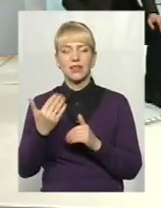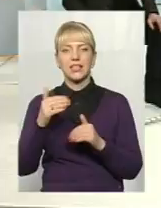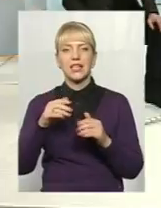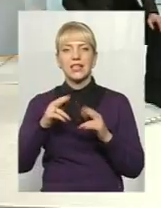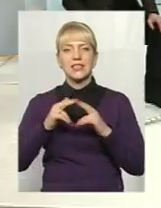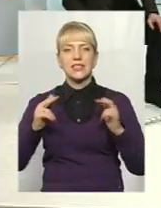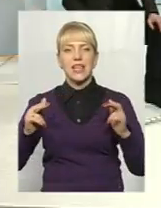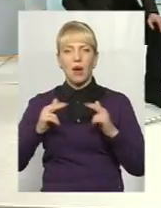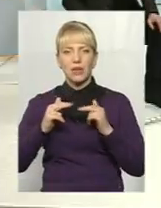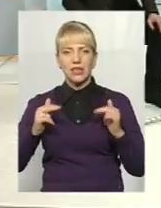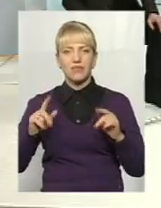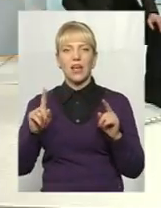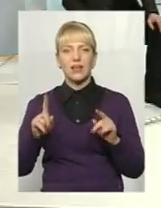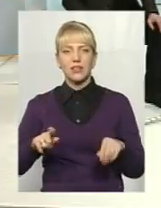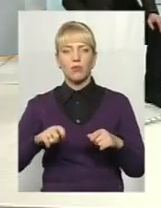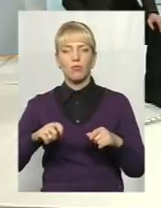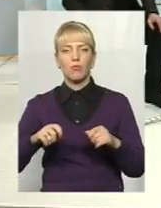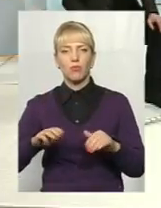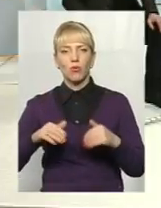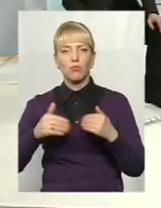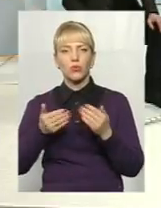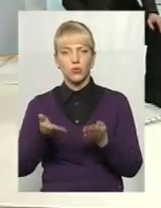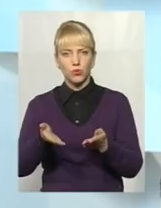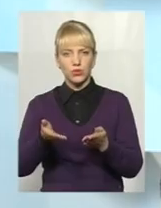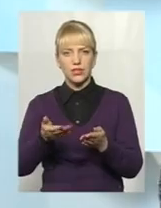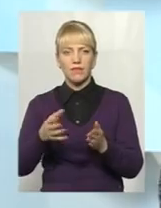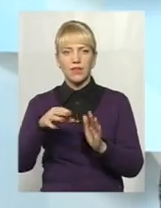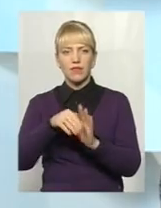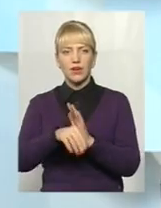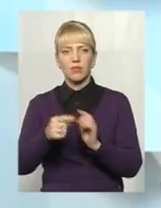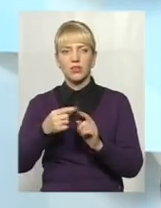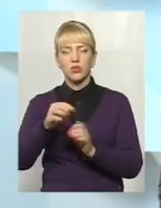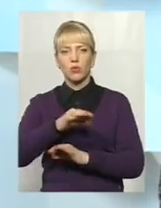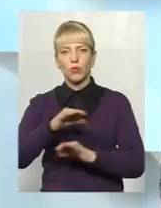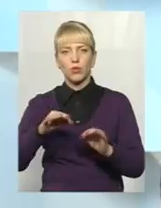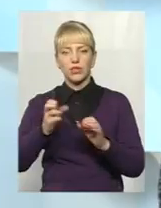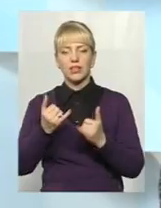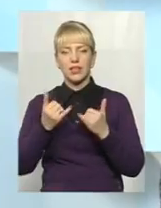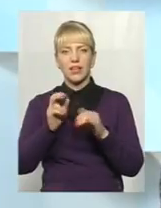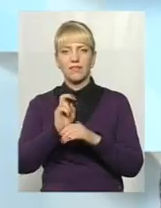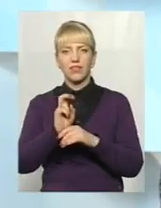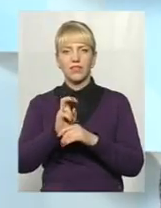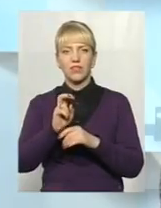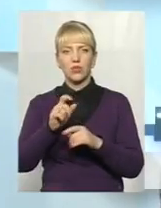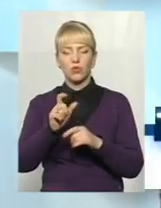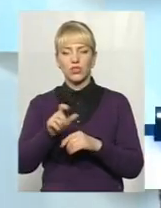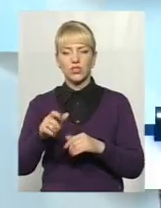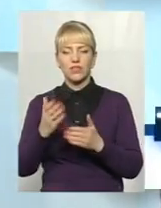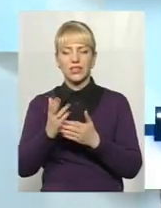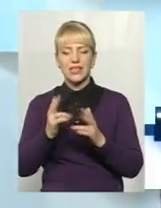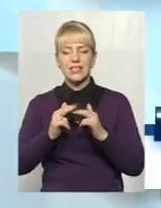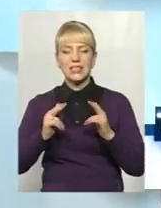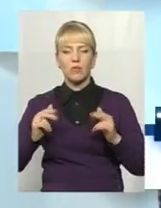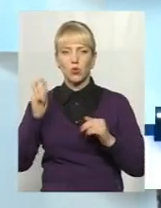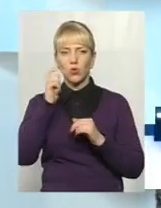замків, які пропонуються, запропонуються в рамках цього проєкту для відвідувачів, є навіть ті замки України, які на сьогодні